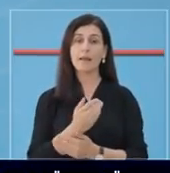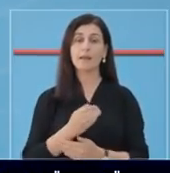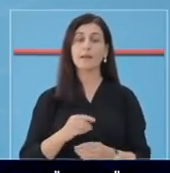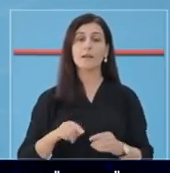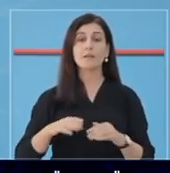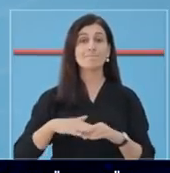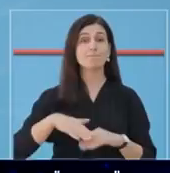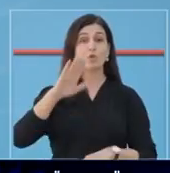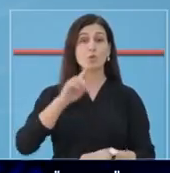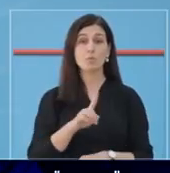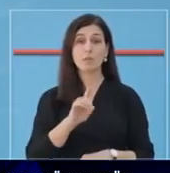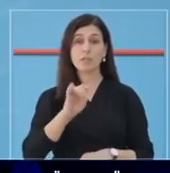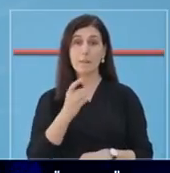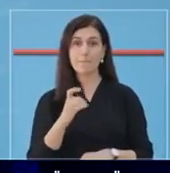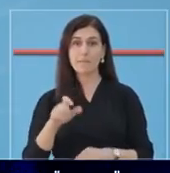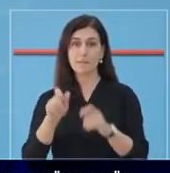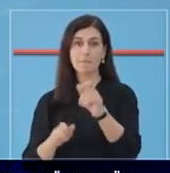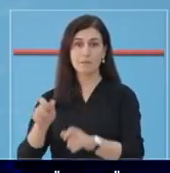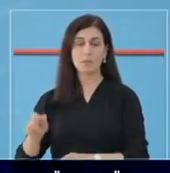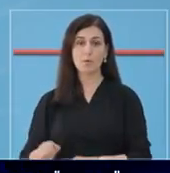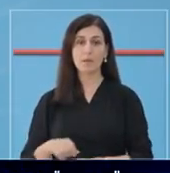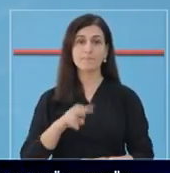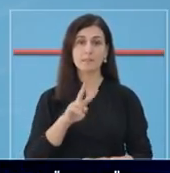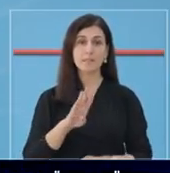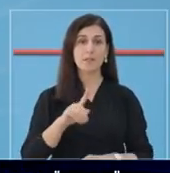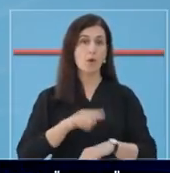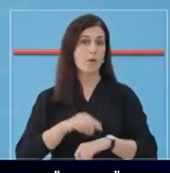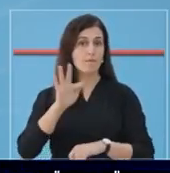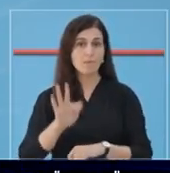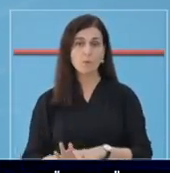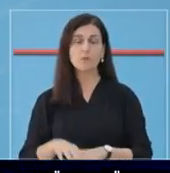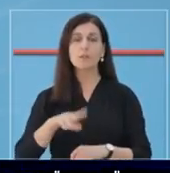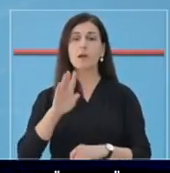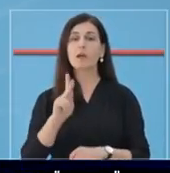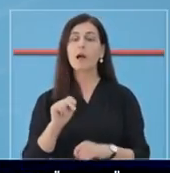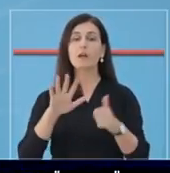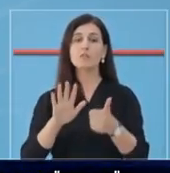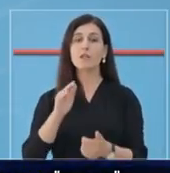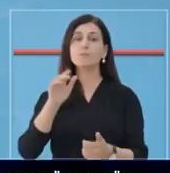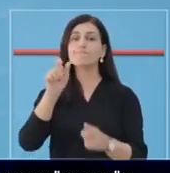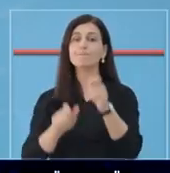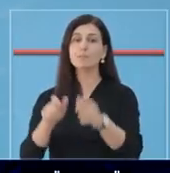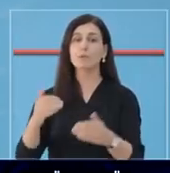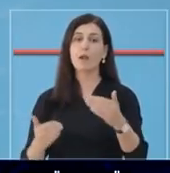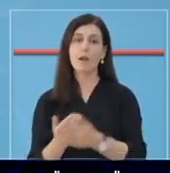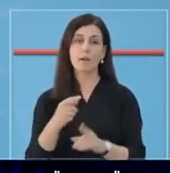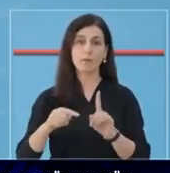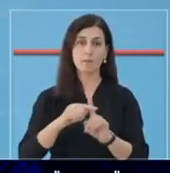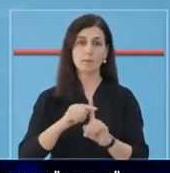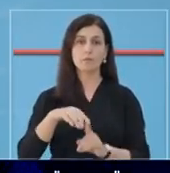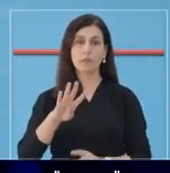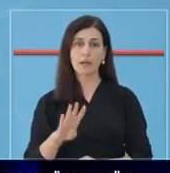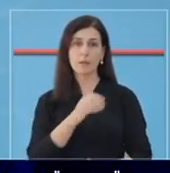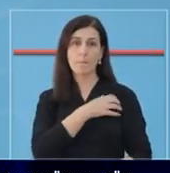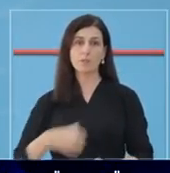-19 në mbarë vondin ka kaluar mbi 1.000. Gjatë 24 orve të fundit, janë konfirmuar 6 raste të reja pozitive.